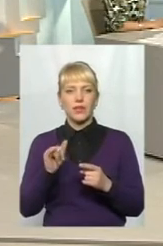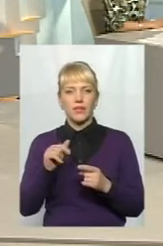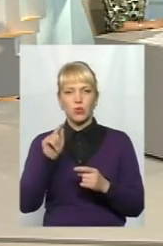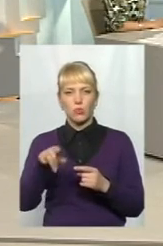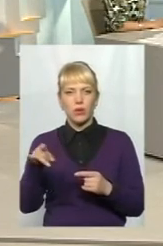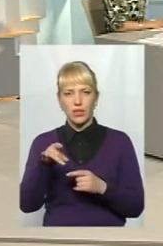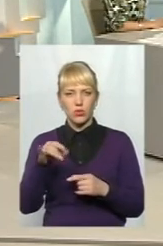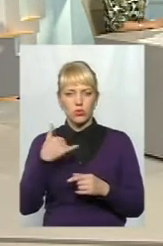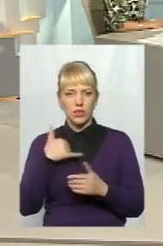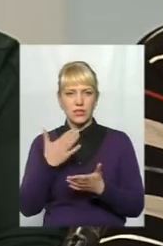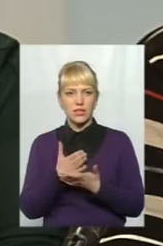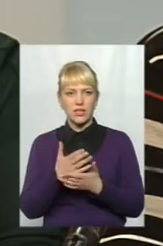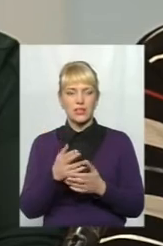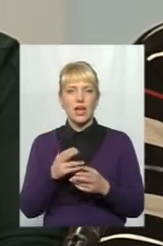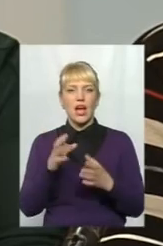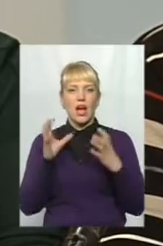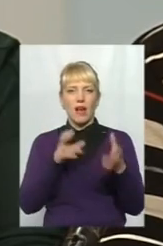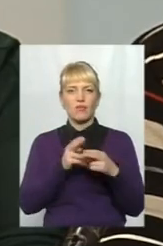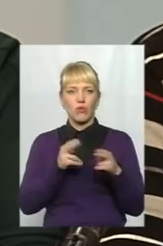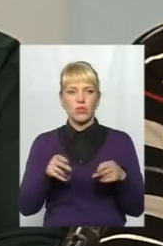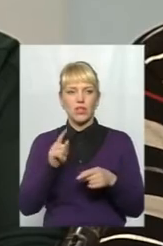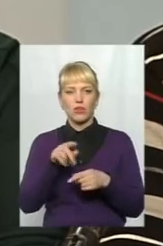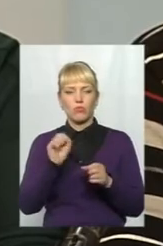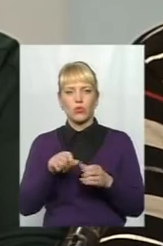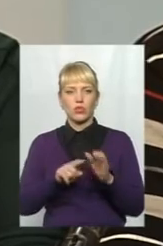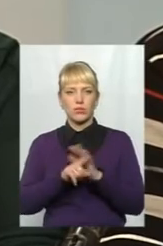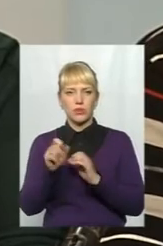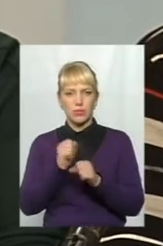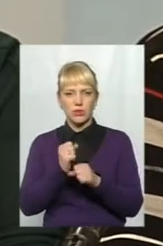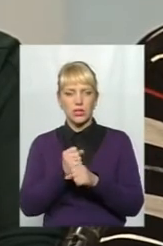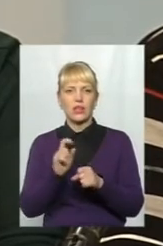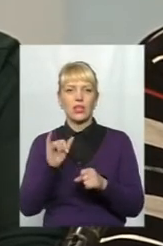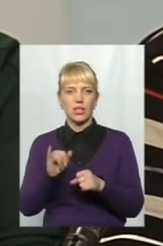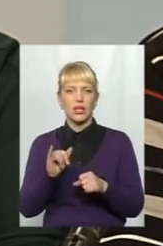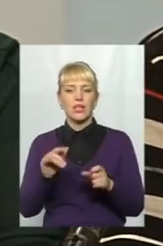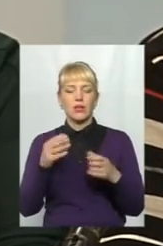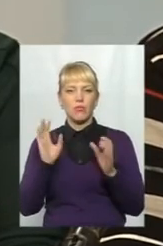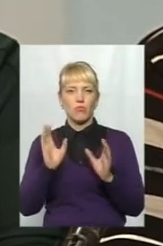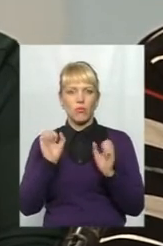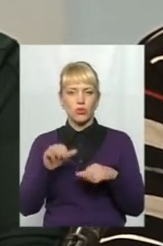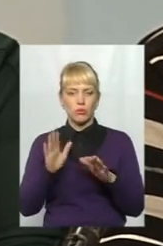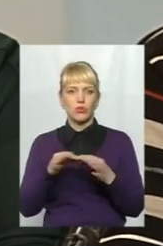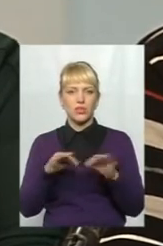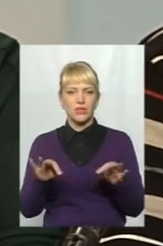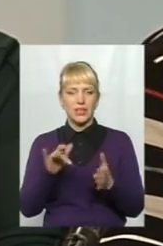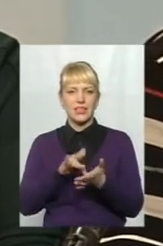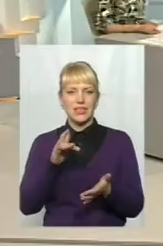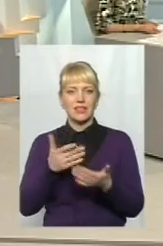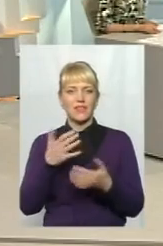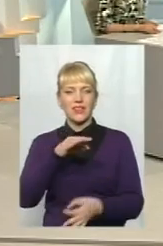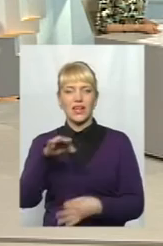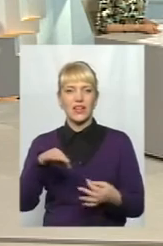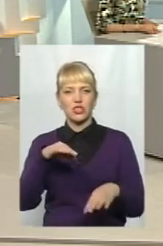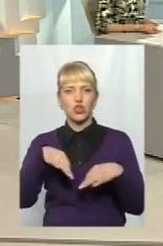регіоні в нас є автовокзал, його можна запустити. Таким чином можна буде центр звільнити від лишнього транспорту, який,